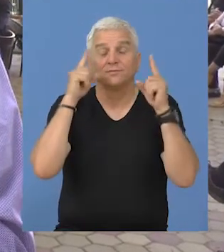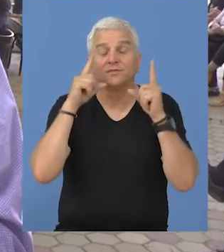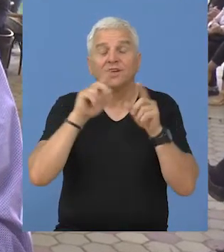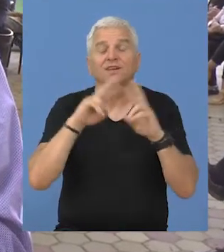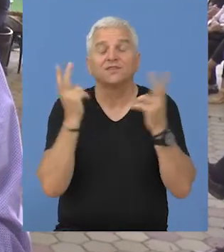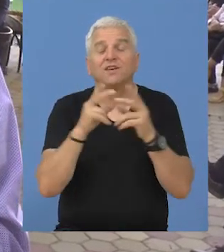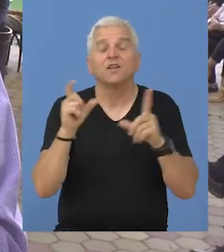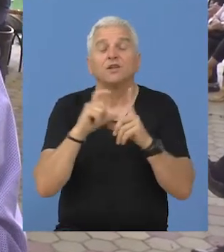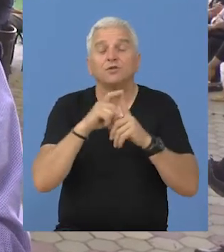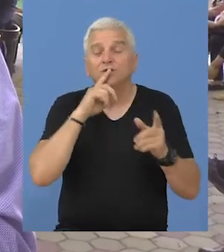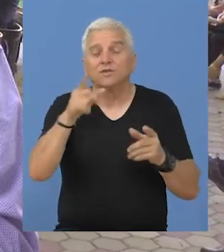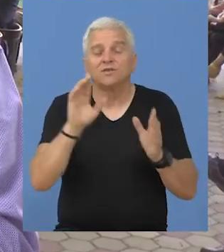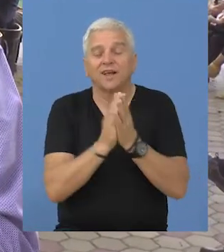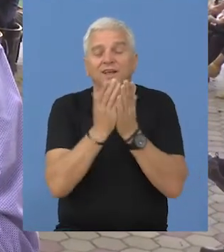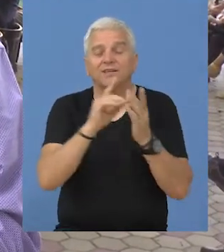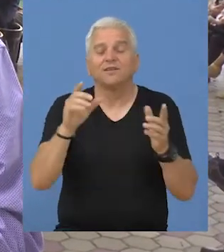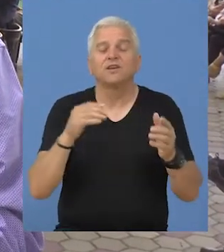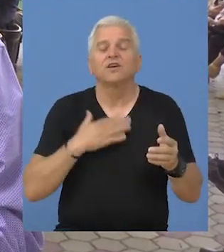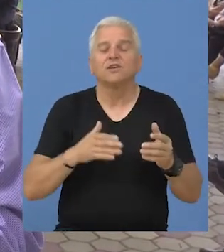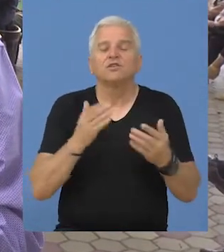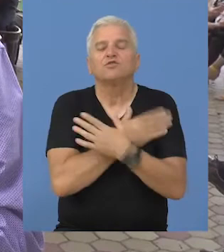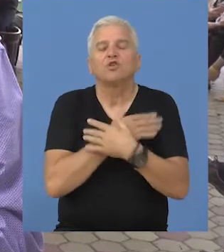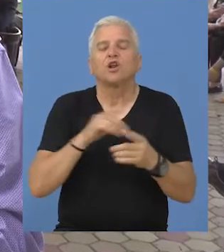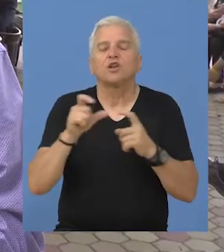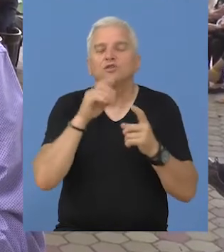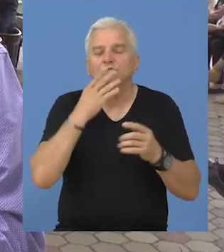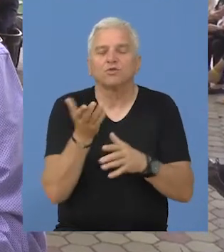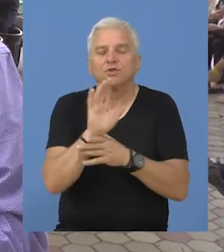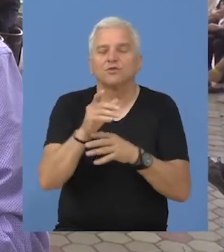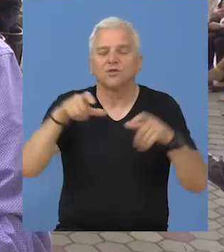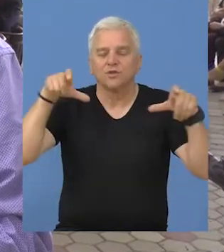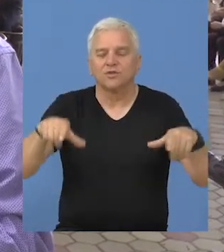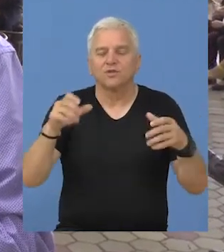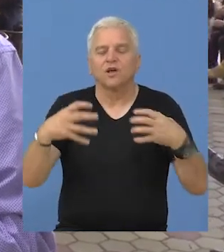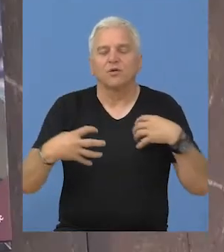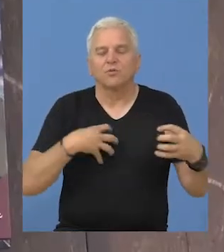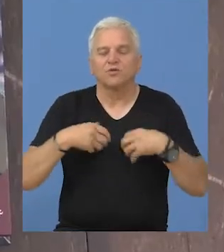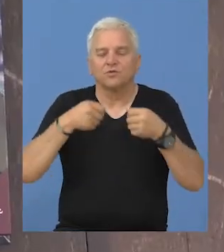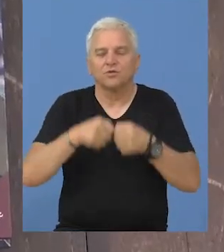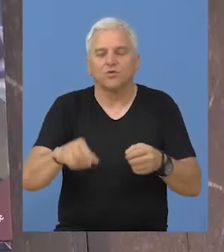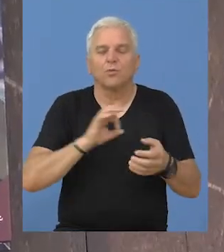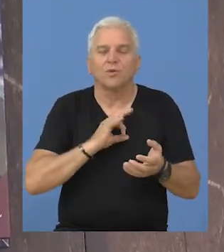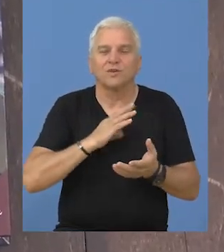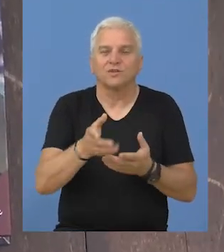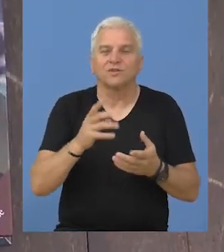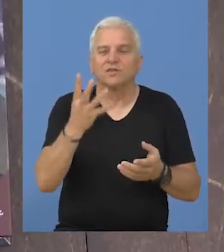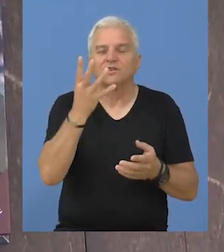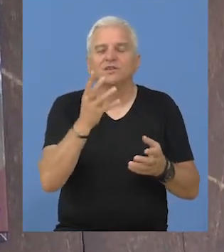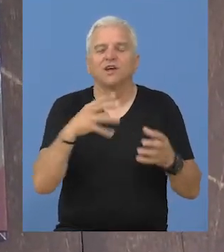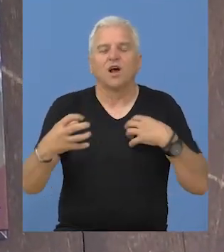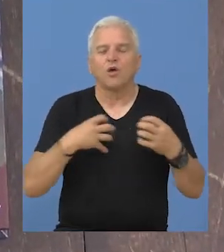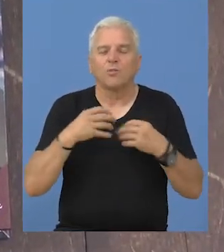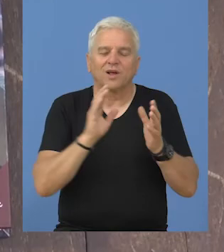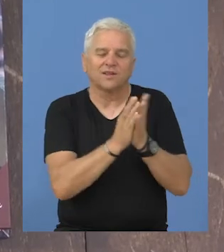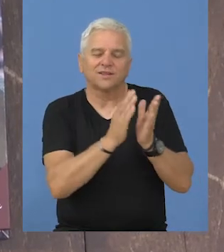Čudesni svijet Dunđerskih naziv je knjige Zorona Subotičkog koja je predstavljena u dvorištu pozorišnog kluba u Bečeju.